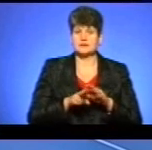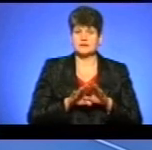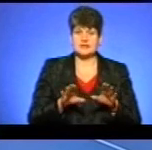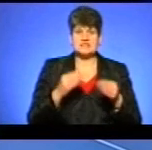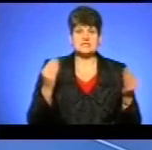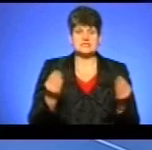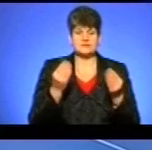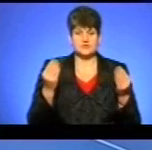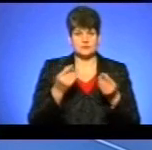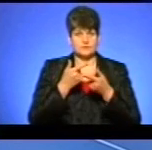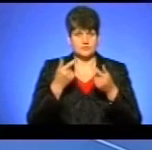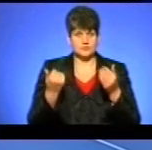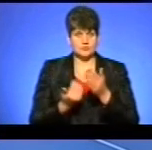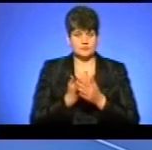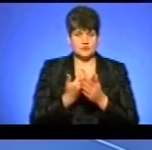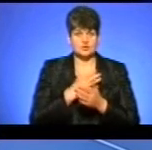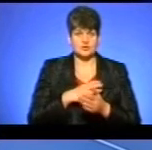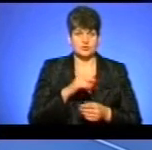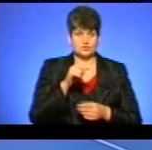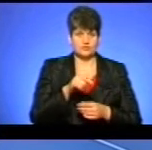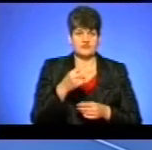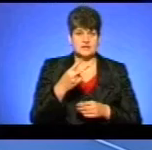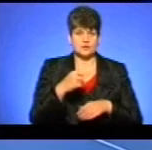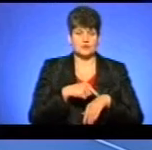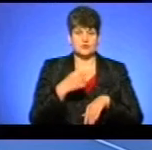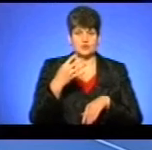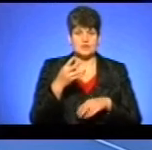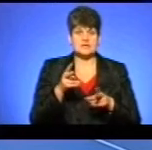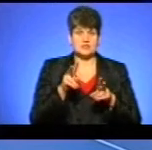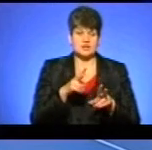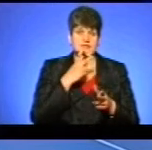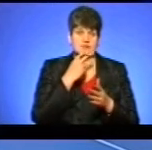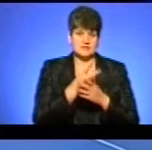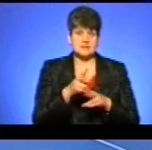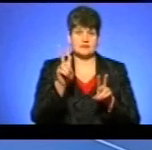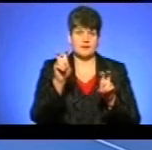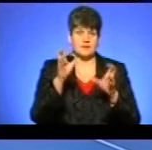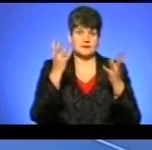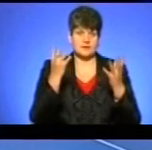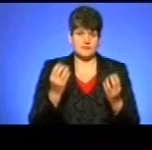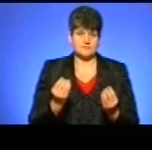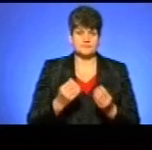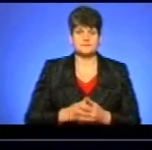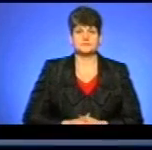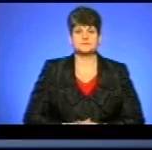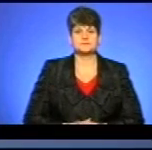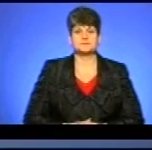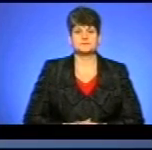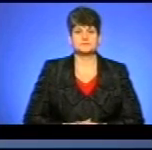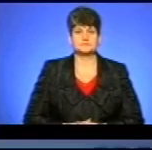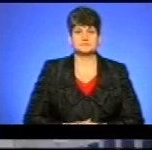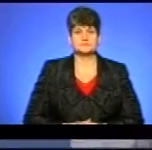свіжим інформаційним випуском чекатиму вас тут о 20.40. І залишайтеся з нами далі в ефірі «Тема дня». Дякую.